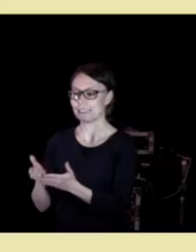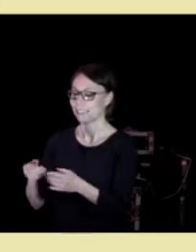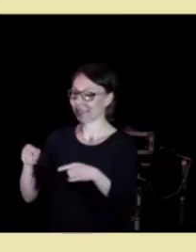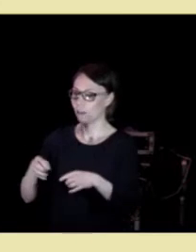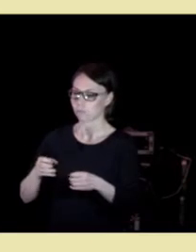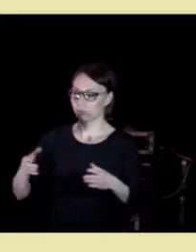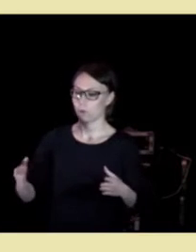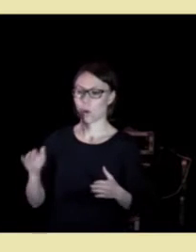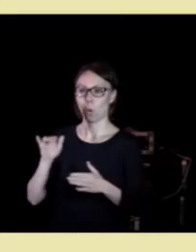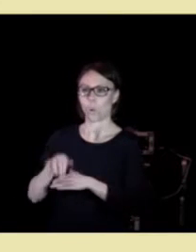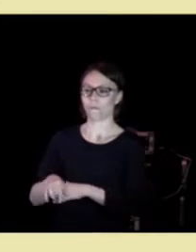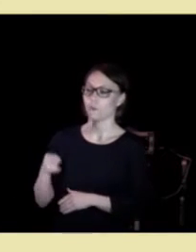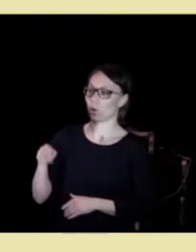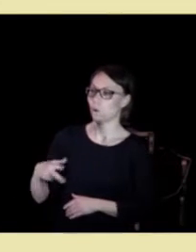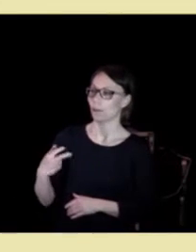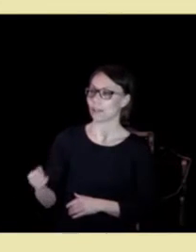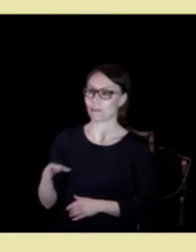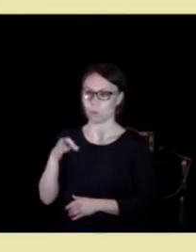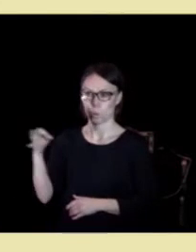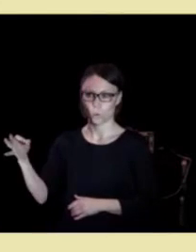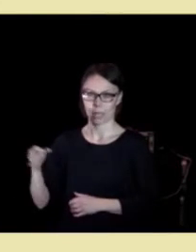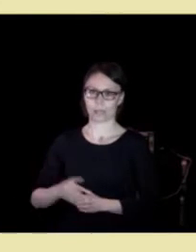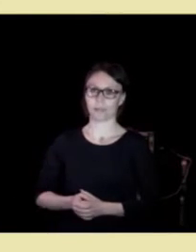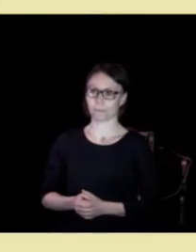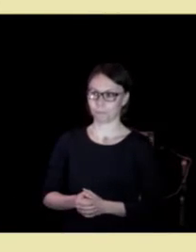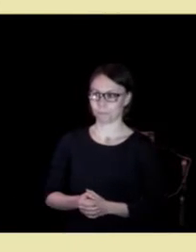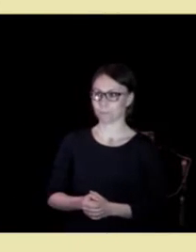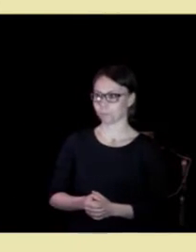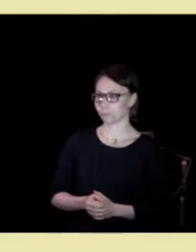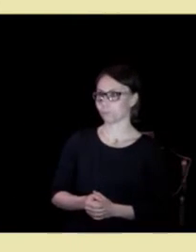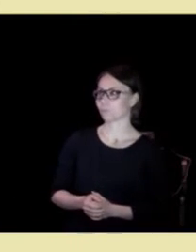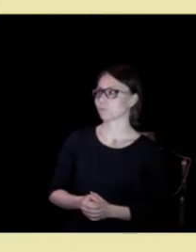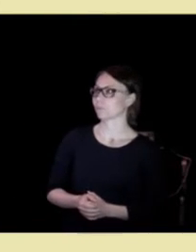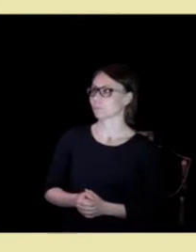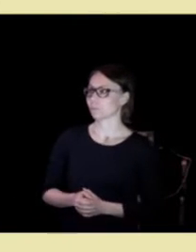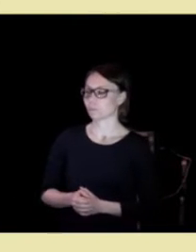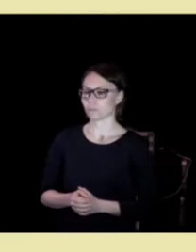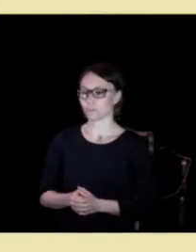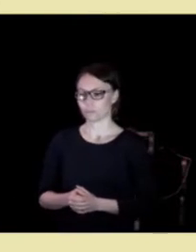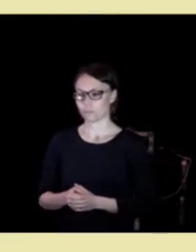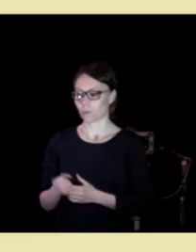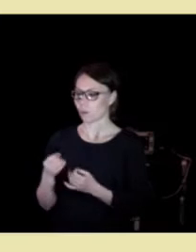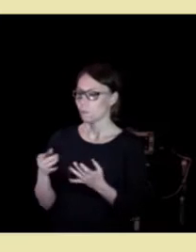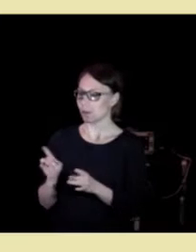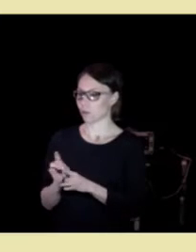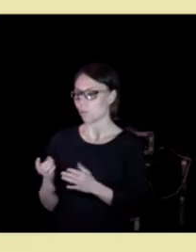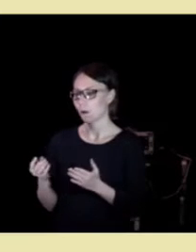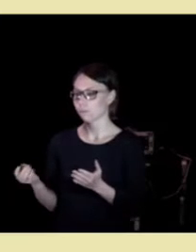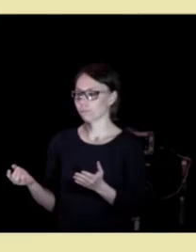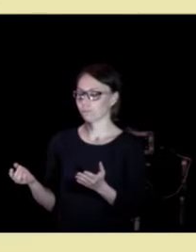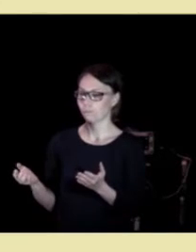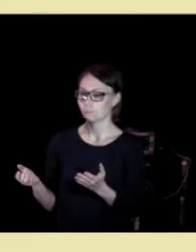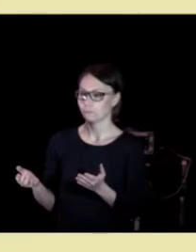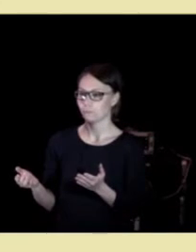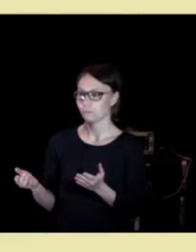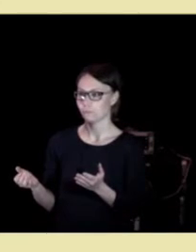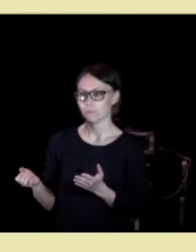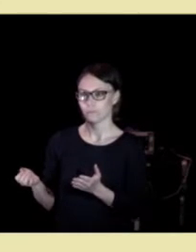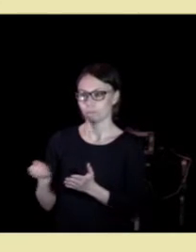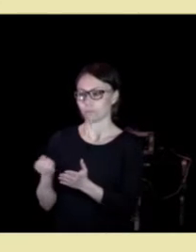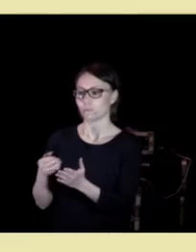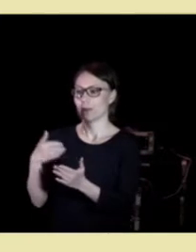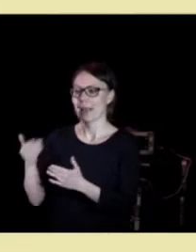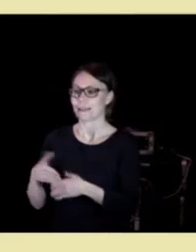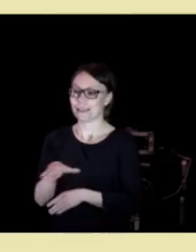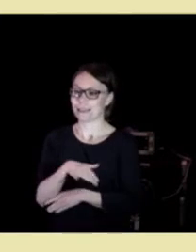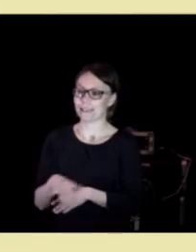over 130 000. Dette er det meste som har kommet etter distriktslegen